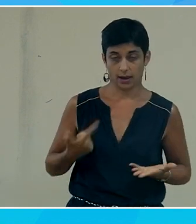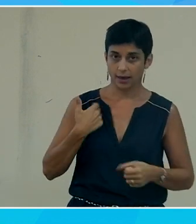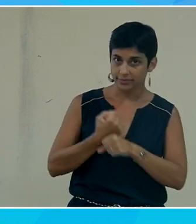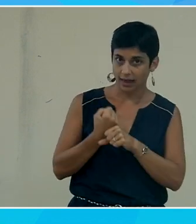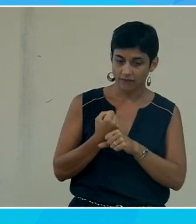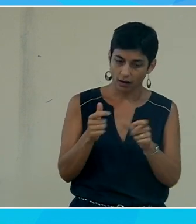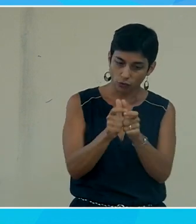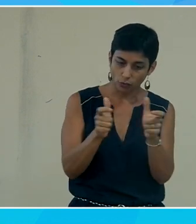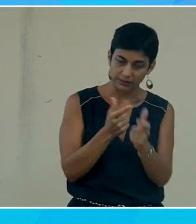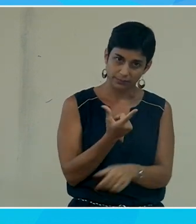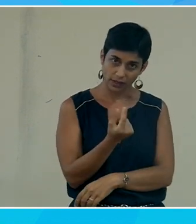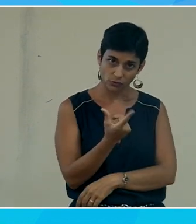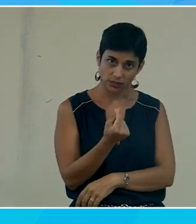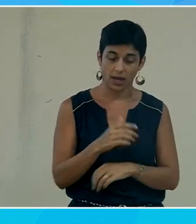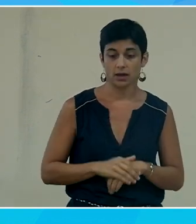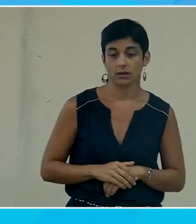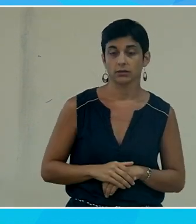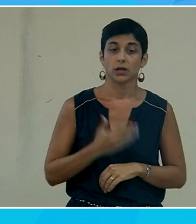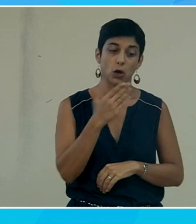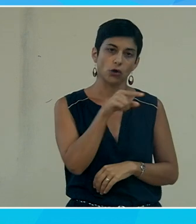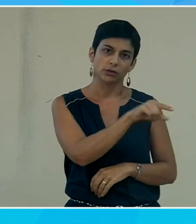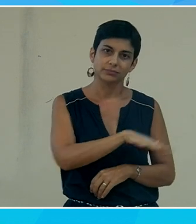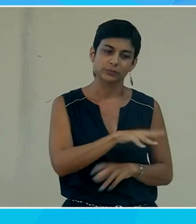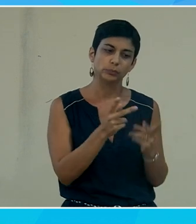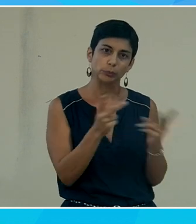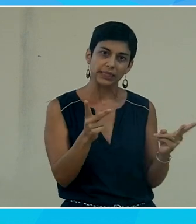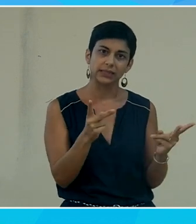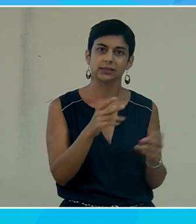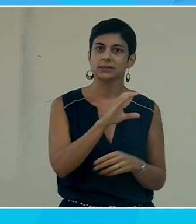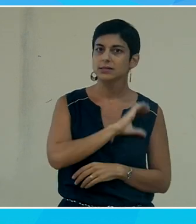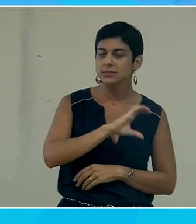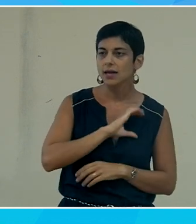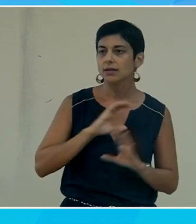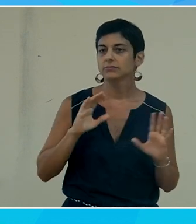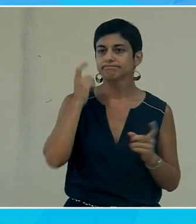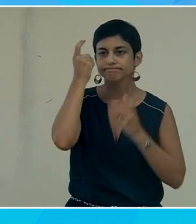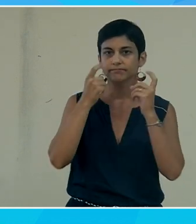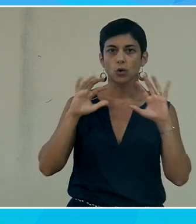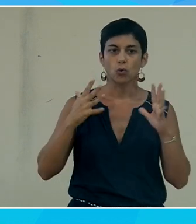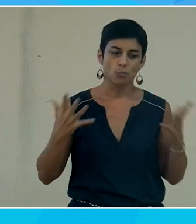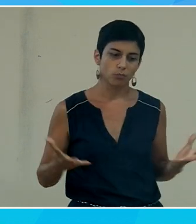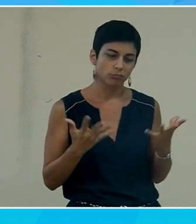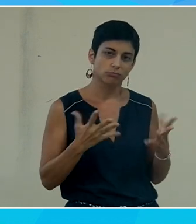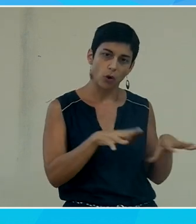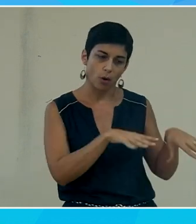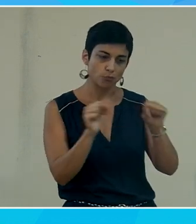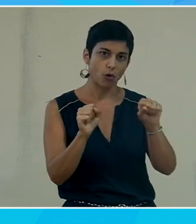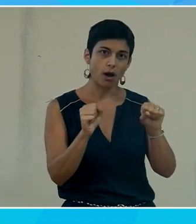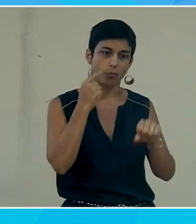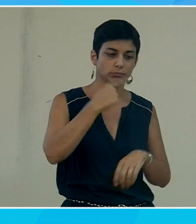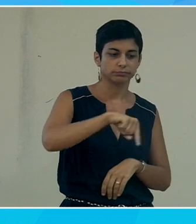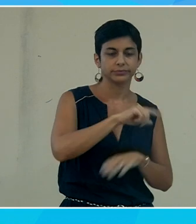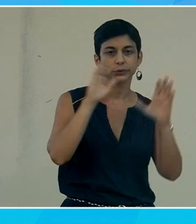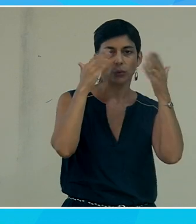sociétés partenaires comme Elpito dans le deuxième cas on essaye de comprendre comment favoriser l'emploi des personnes autistes à haut potentiel